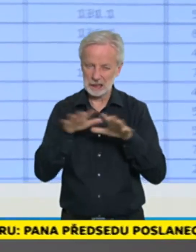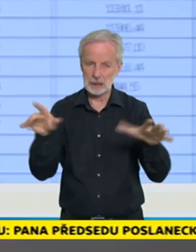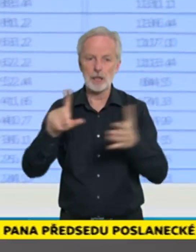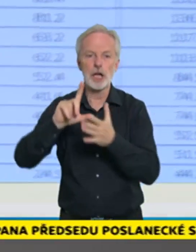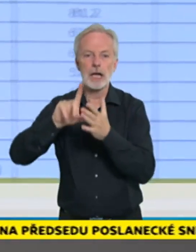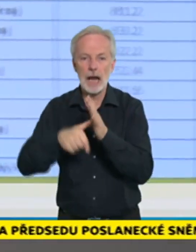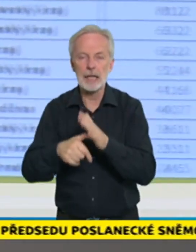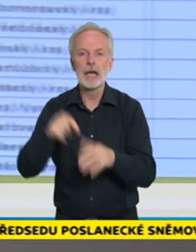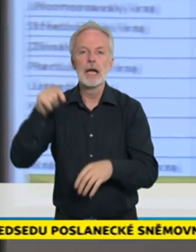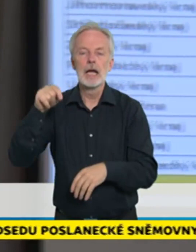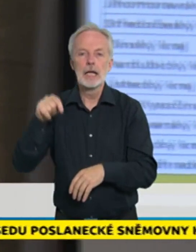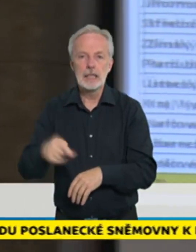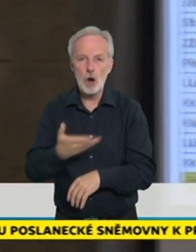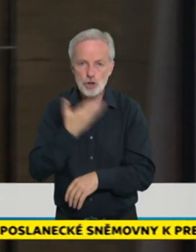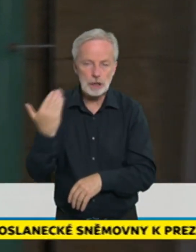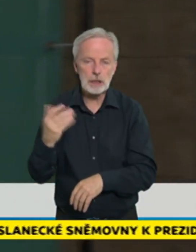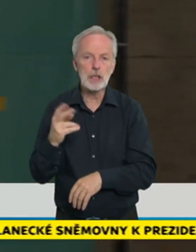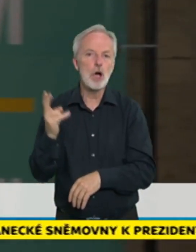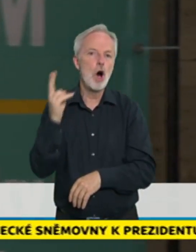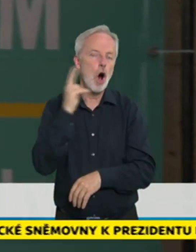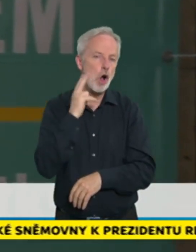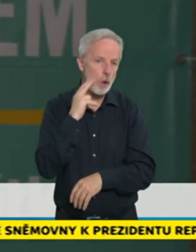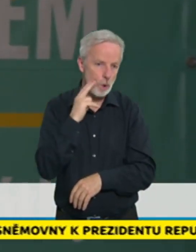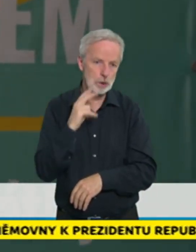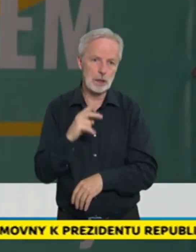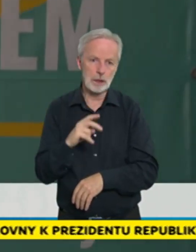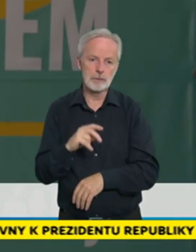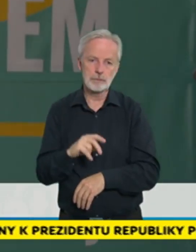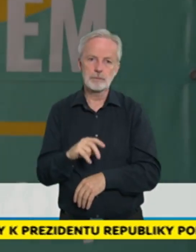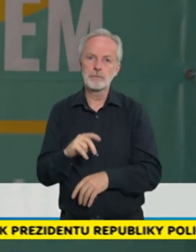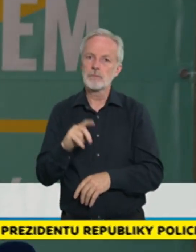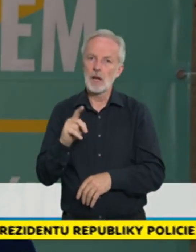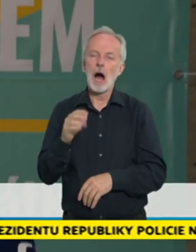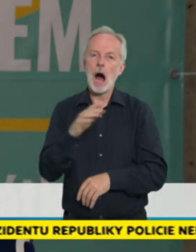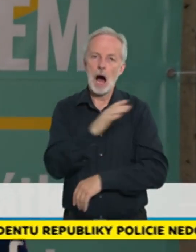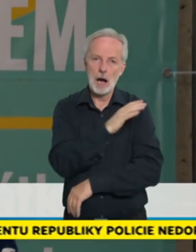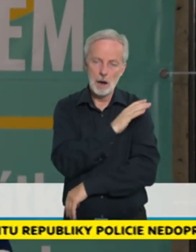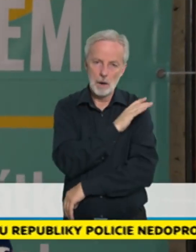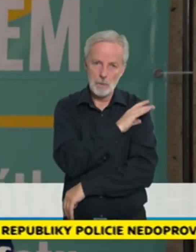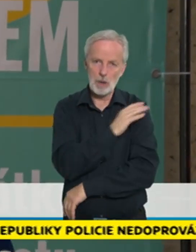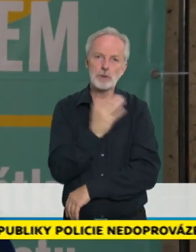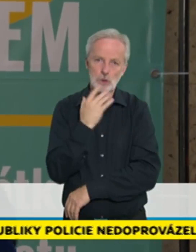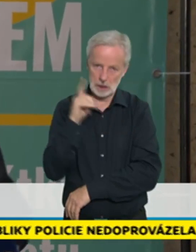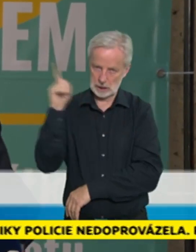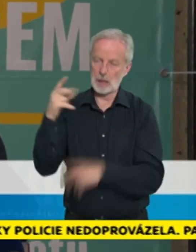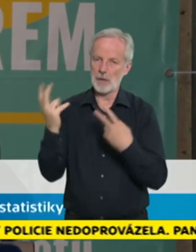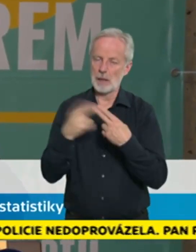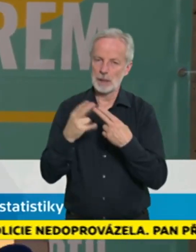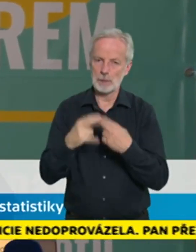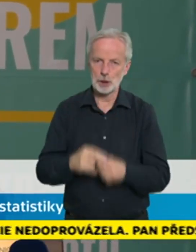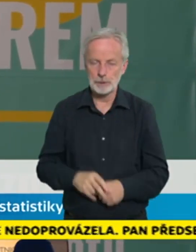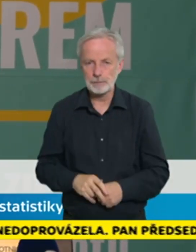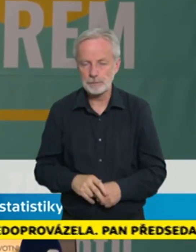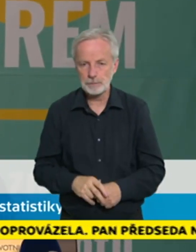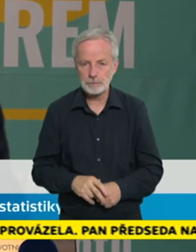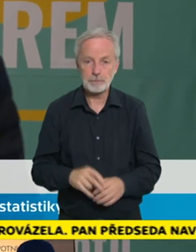a určitě i z velké míry kraj Moravskoselský. Doufujeme, že tento indikátor nám nějak dál